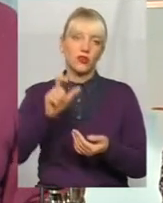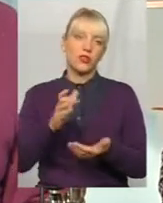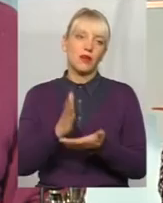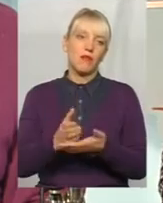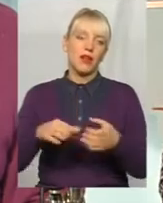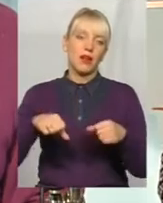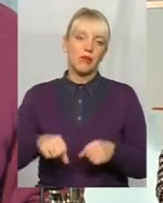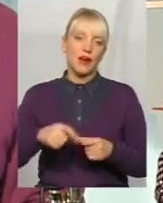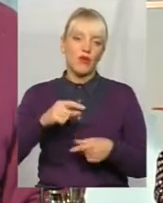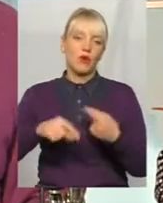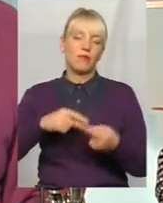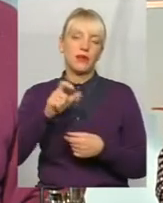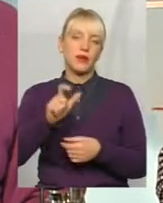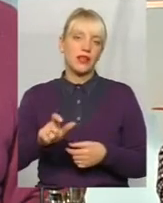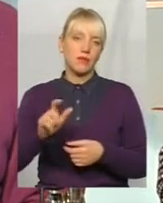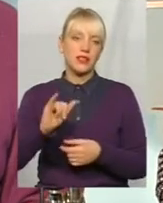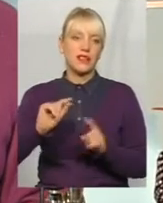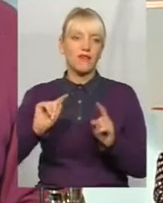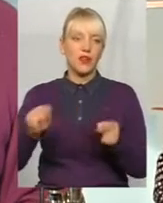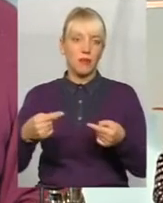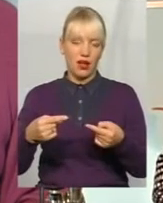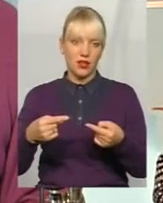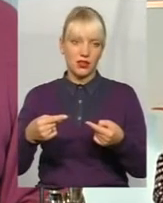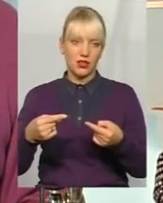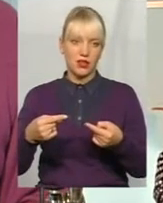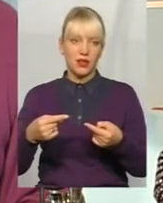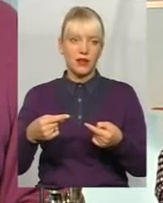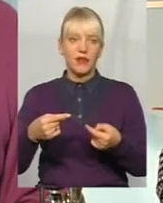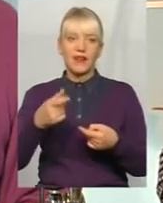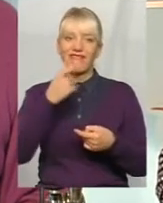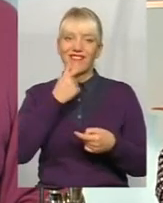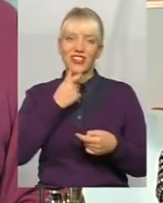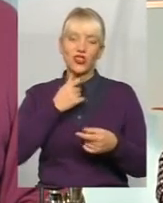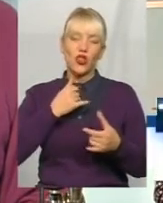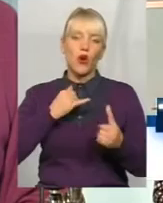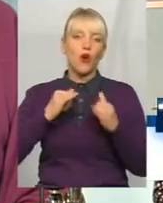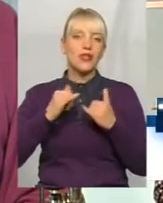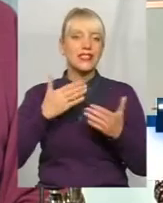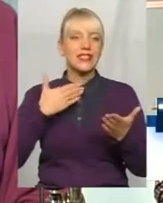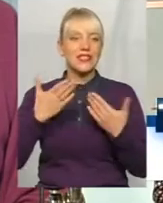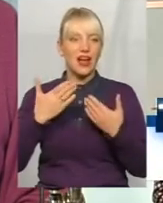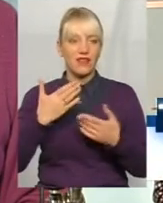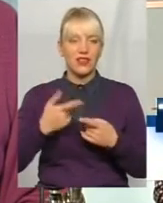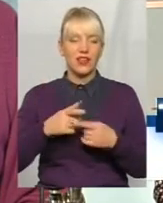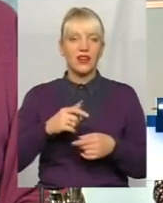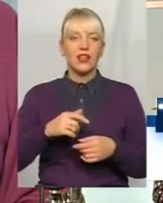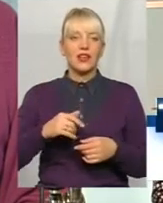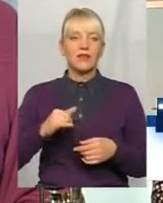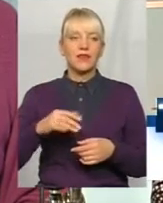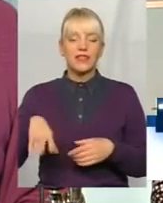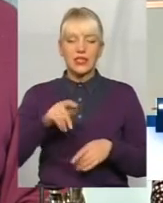право, підприємець, і вимагати вічливого ставлення і коректного ставлення всіх перевіряючих.